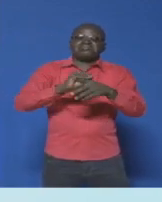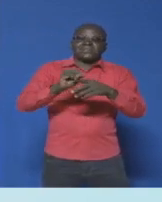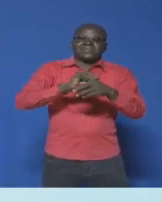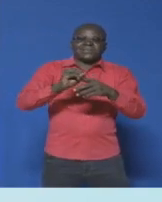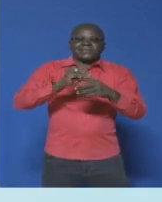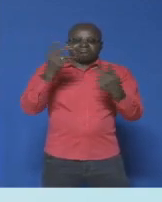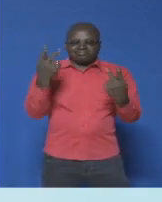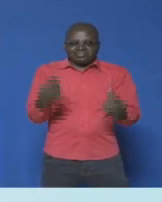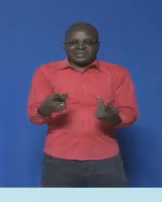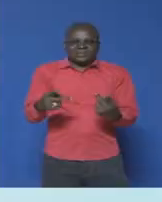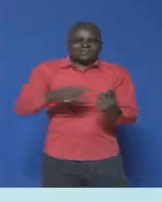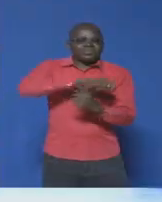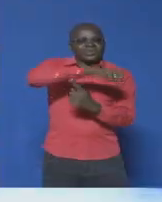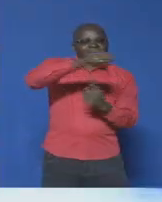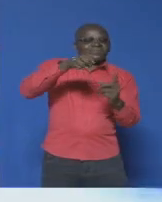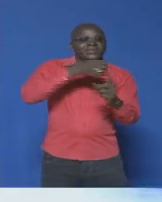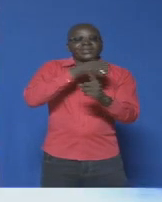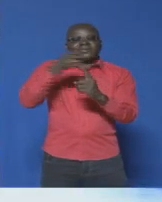autour pour éviter les drames.